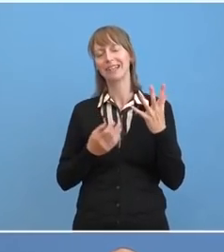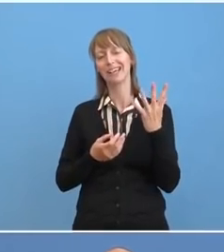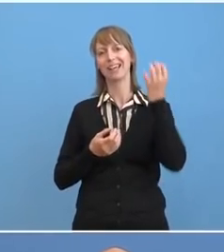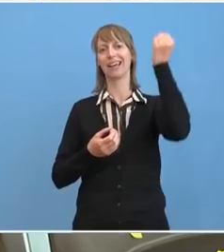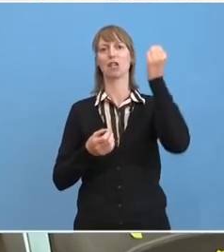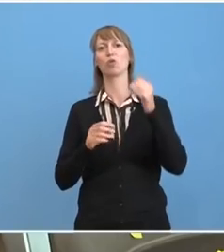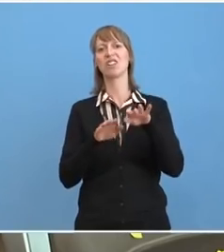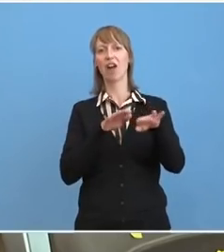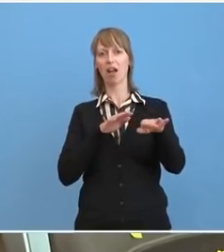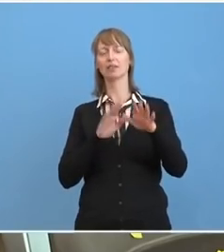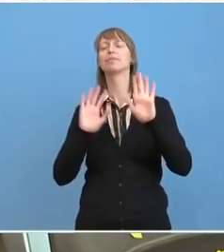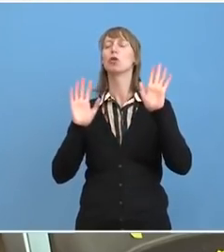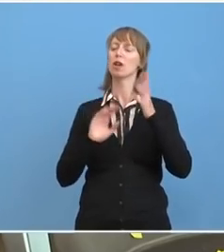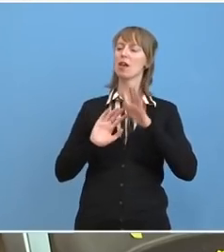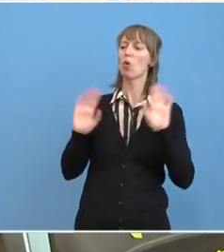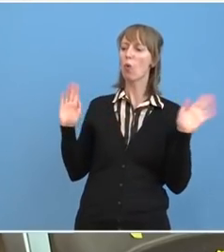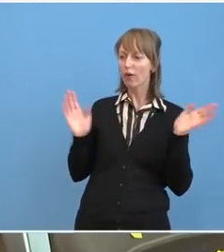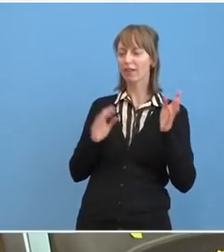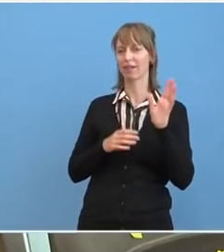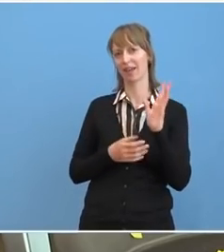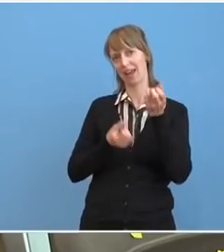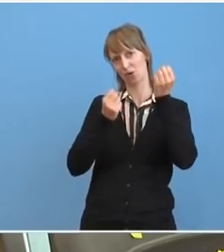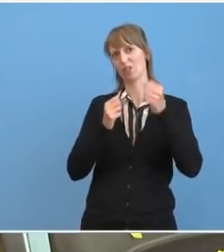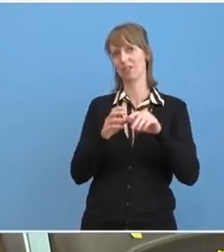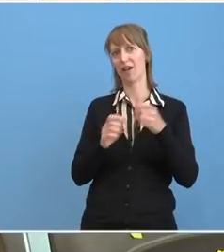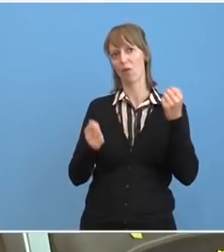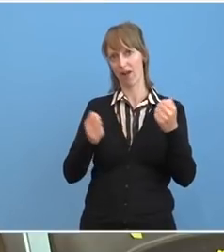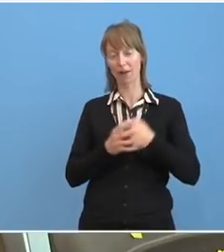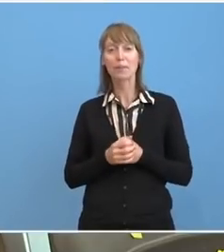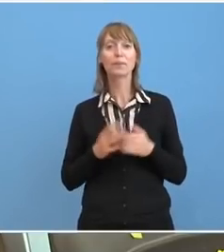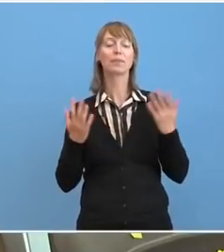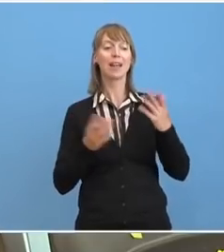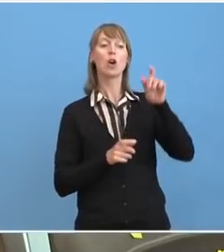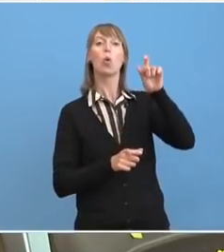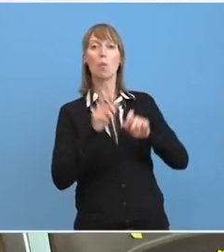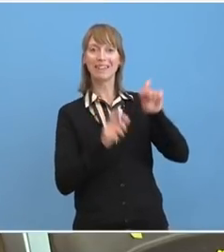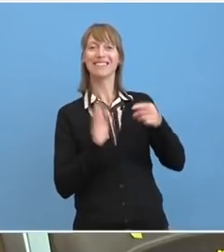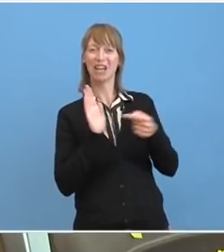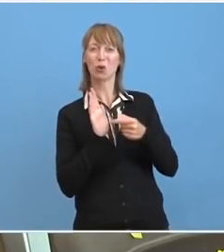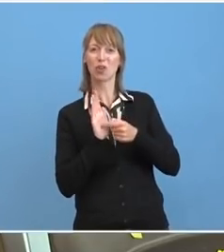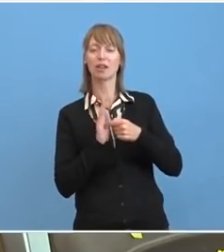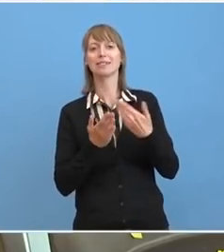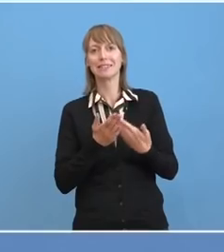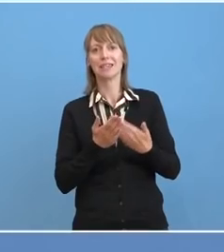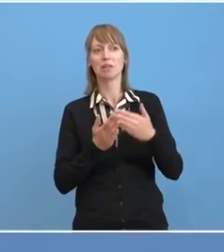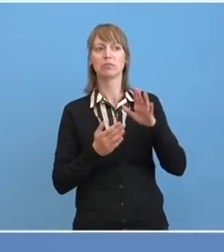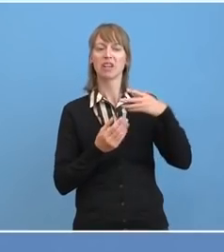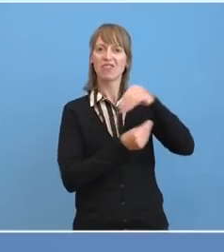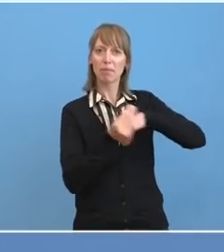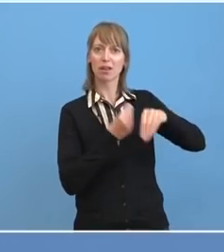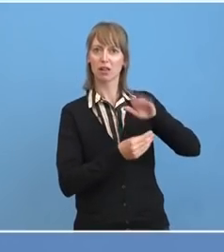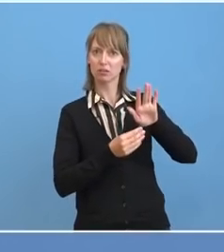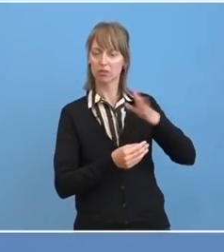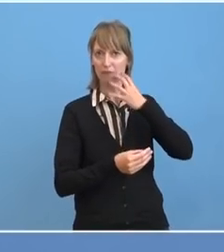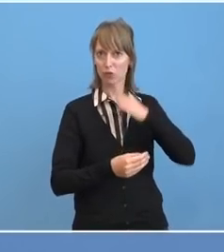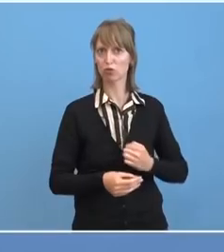Rettungswagen, minus Rettungswagen. offensichtlich, dass es aus humanitären Gründen notwendig war, dem Wunsch der Familie zu entsprechen und